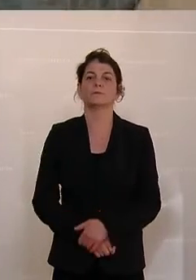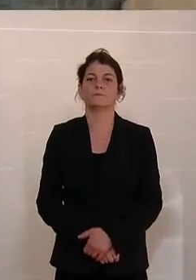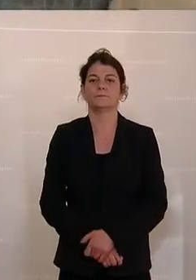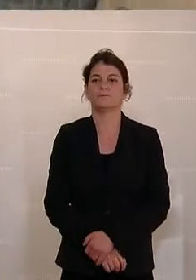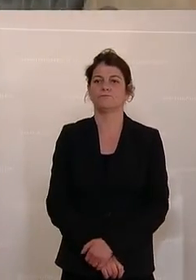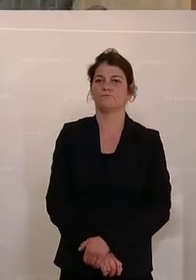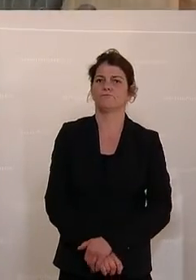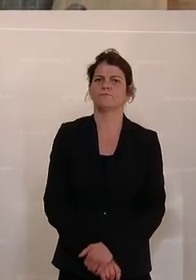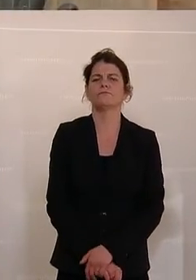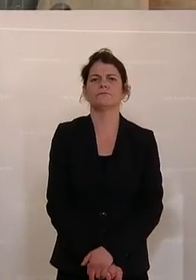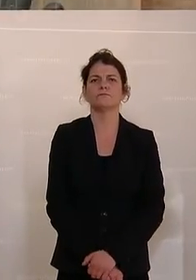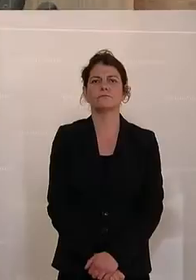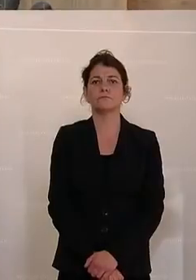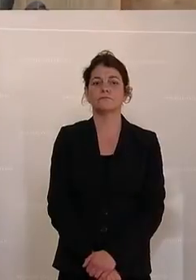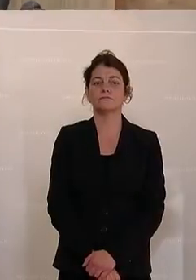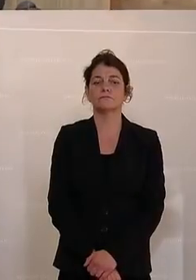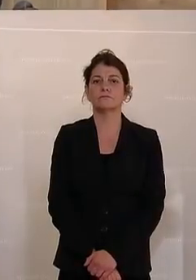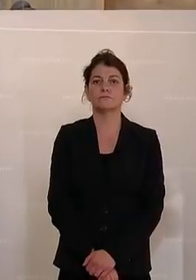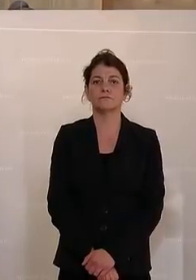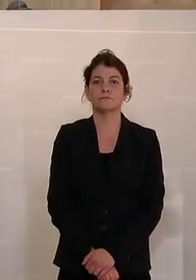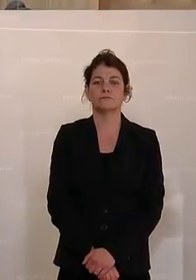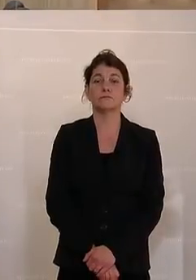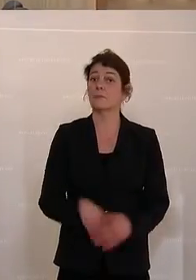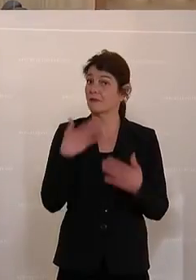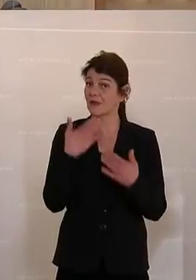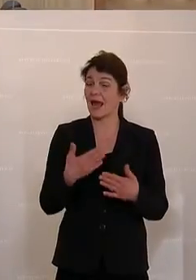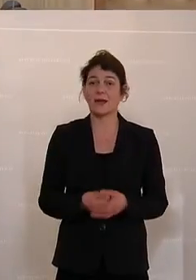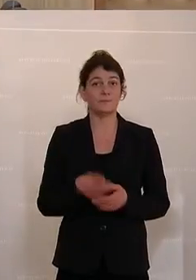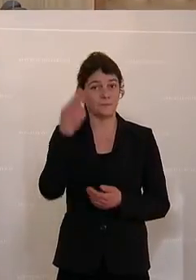Bundesministerin heute wegen einem Corona-Fall in ihrem Umfeld verhindert ist, wie er sagt. Dank. Vielen